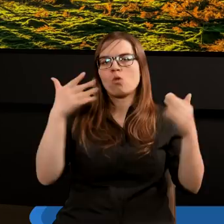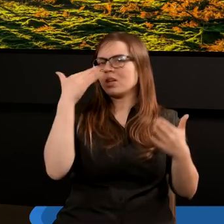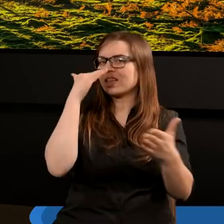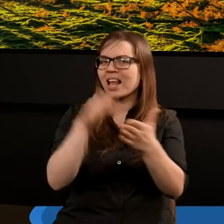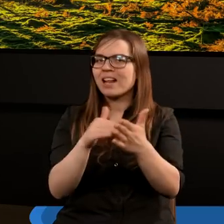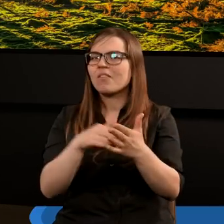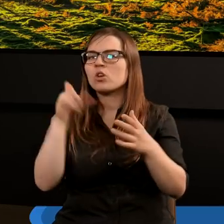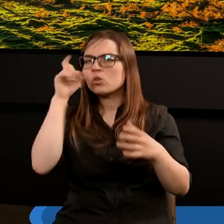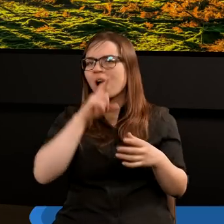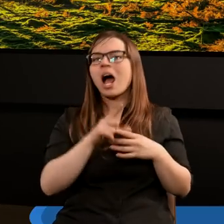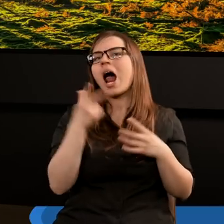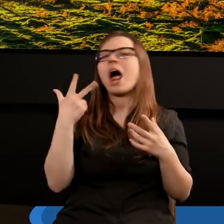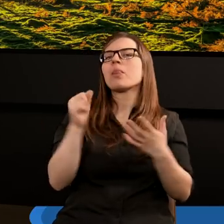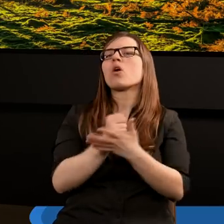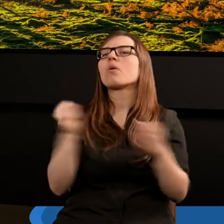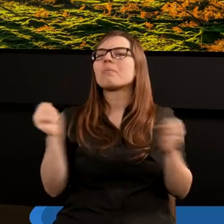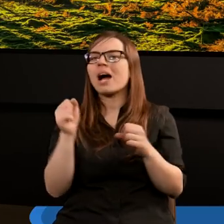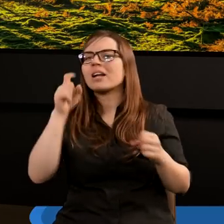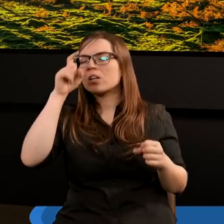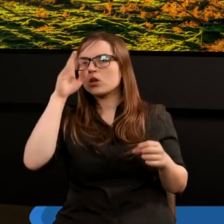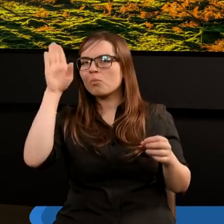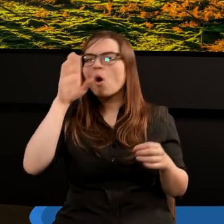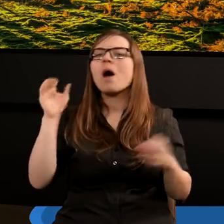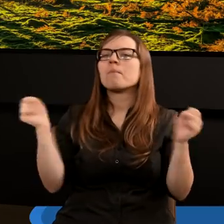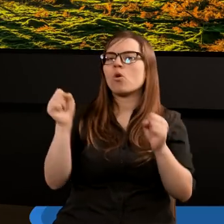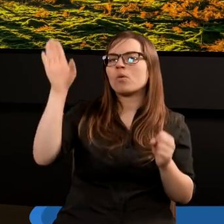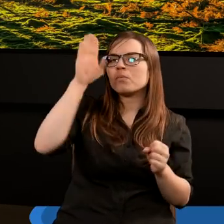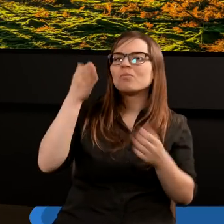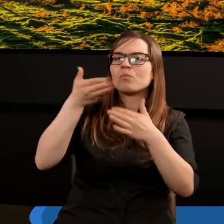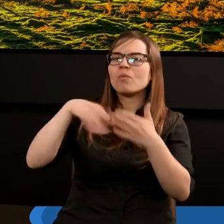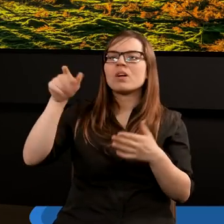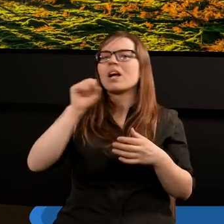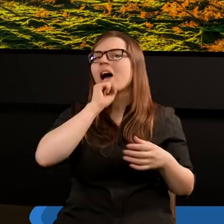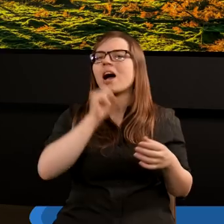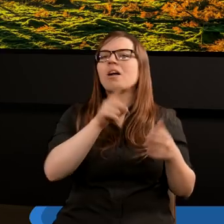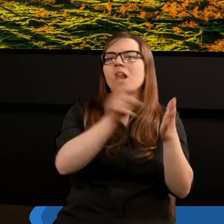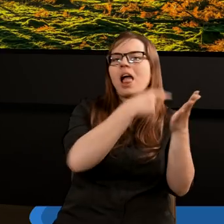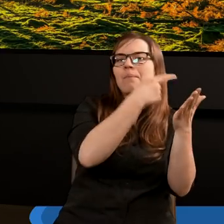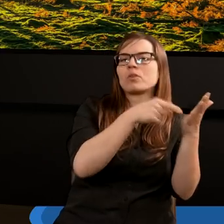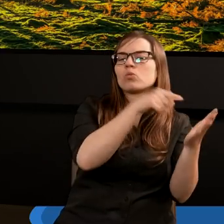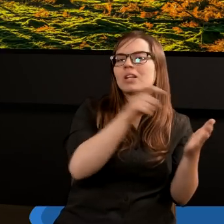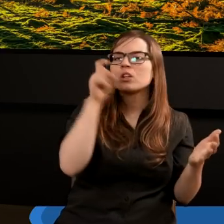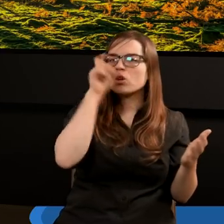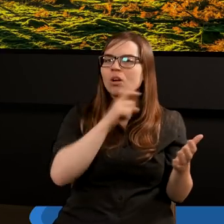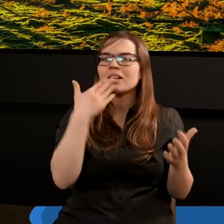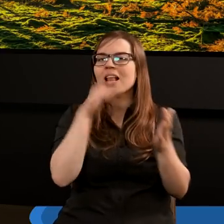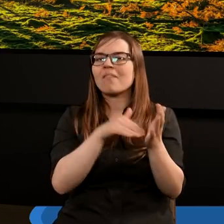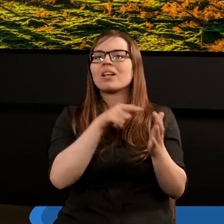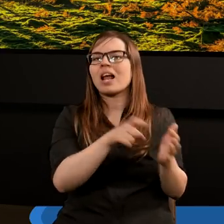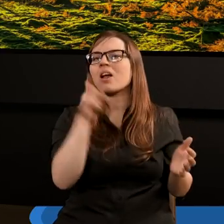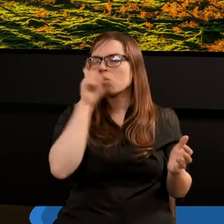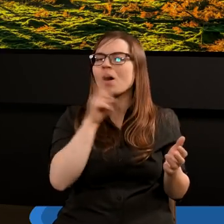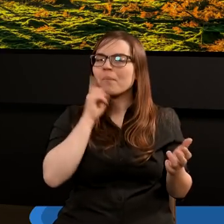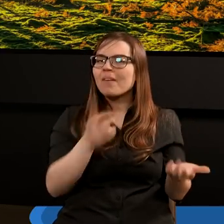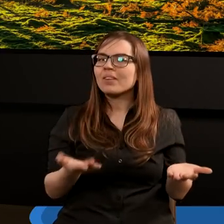nienawidzić zła, a niekoniecznie bać się Boga. Ale jak to odwrócimy, bojaźń wobec Boga absolutnie eliminuje zło. Nienawidzimy